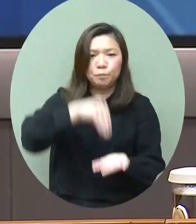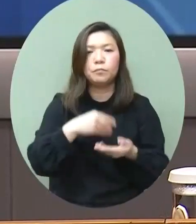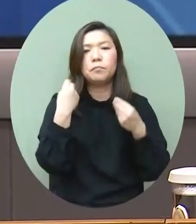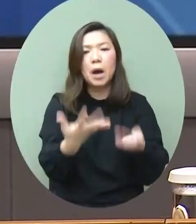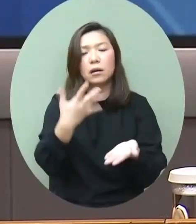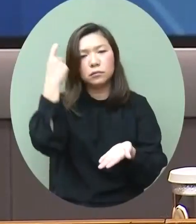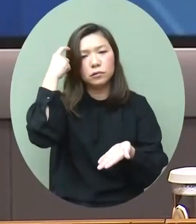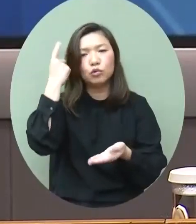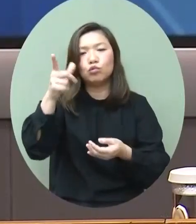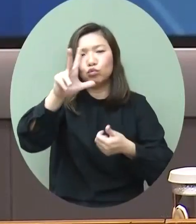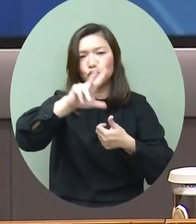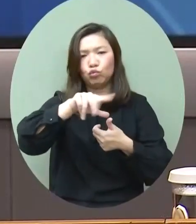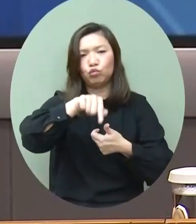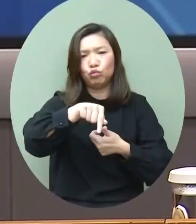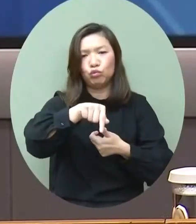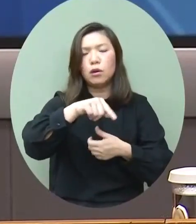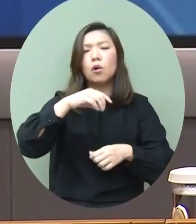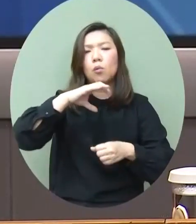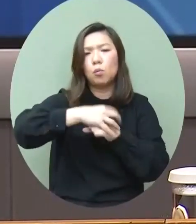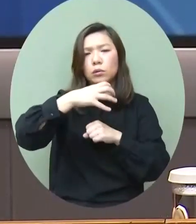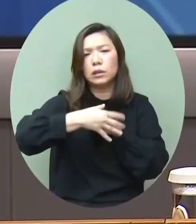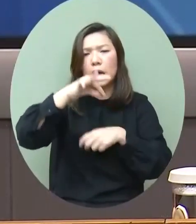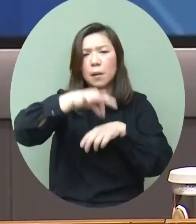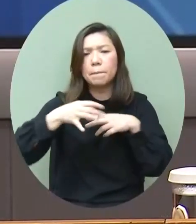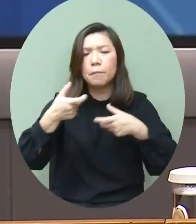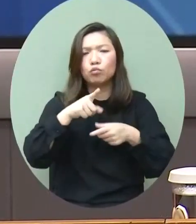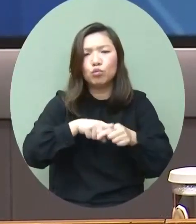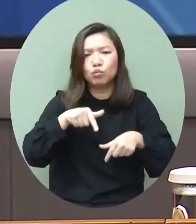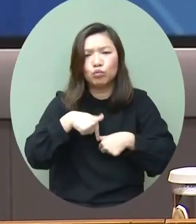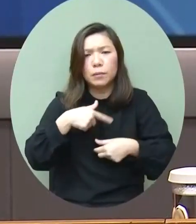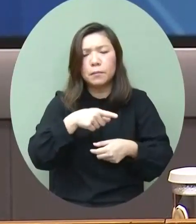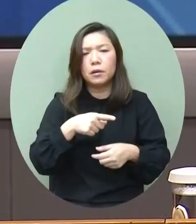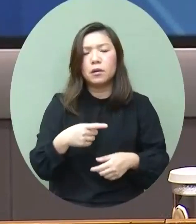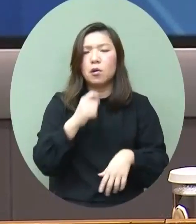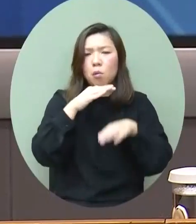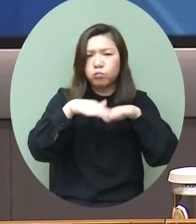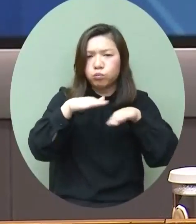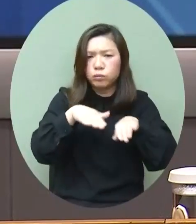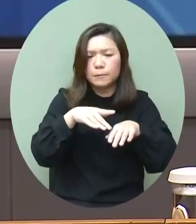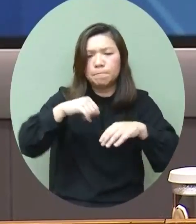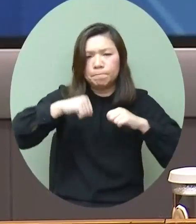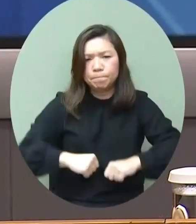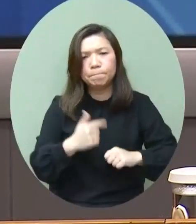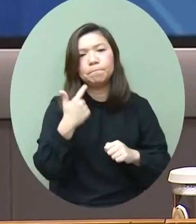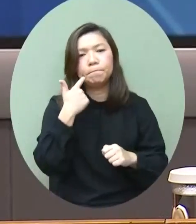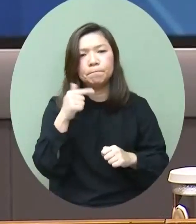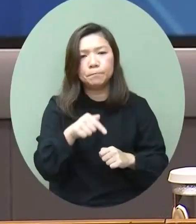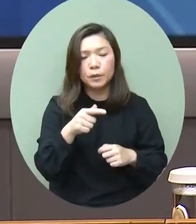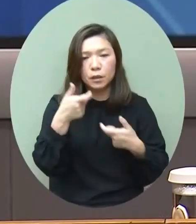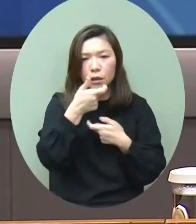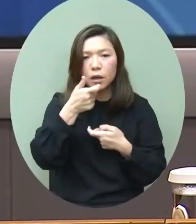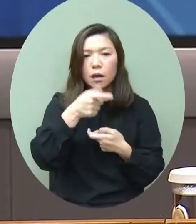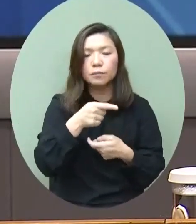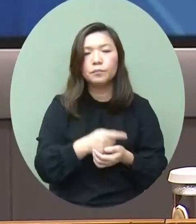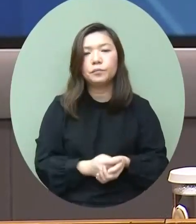香港作為主要的國際金融中心的地位是具備了穩健的強硬的這個金融體系